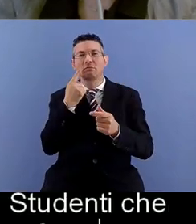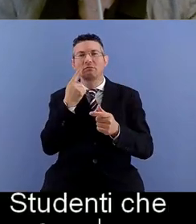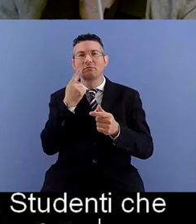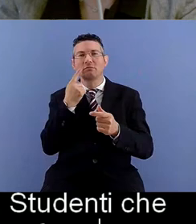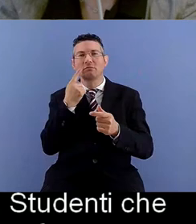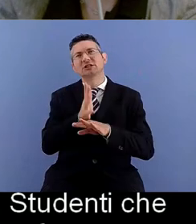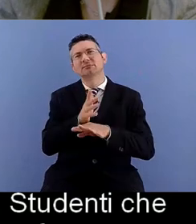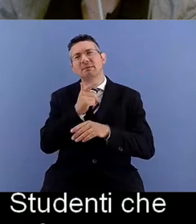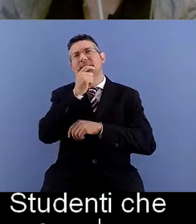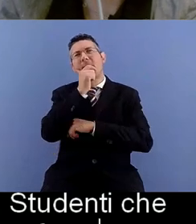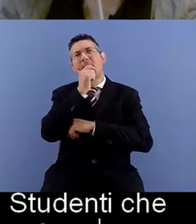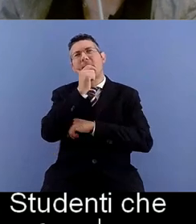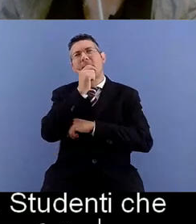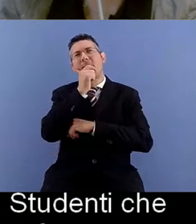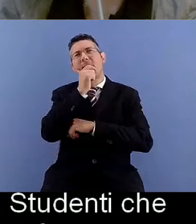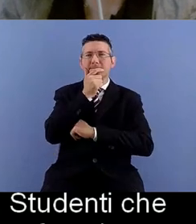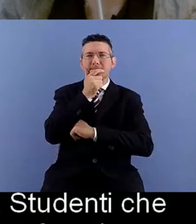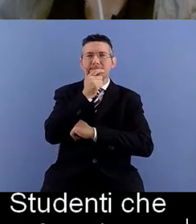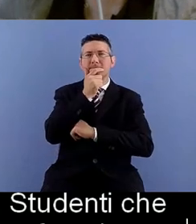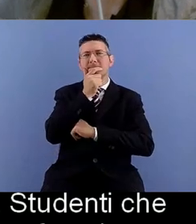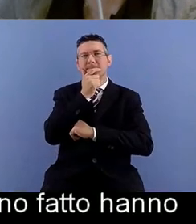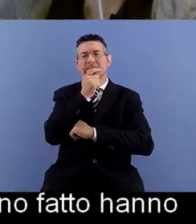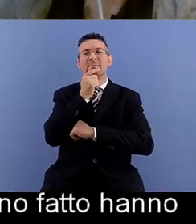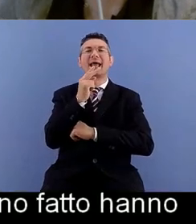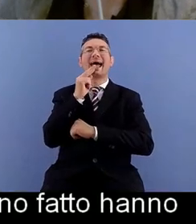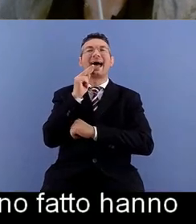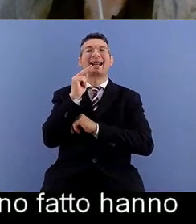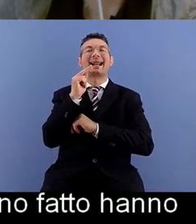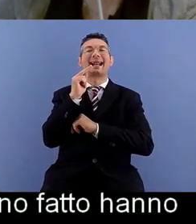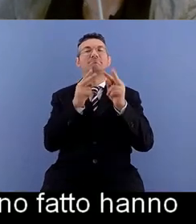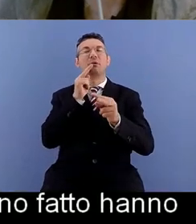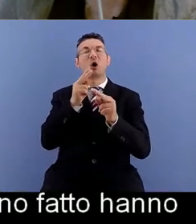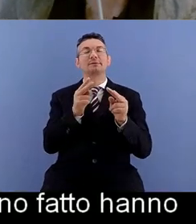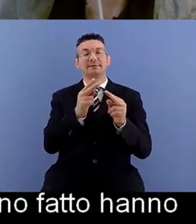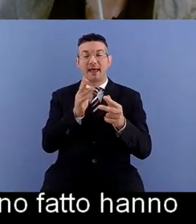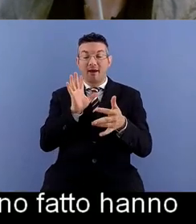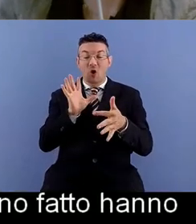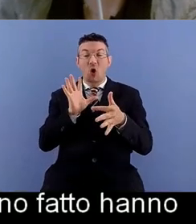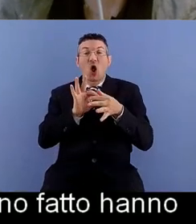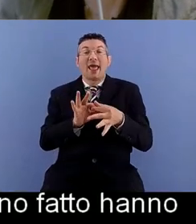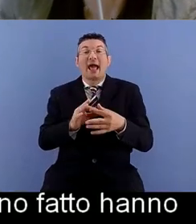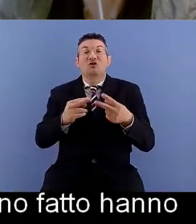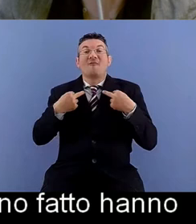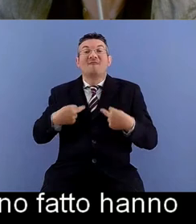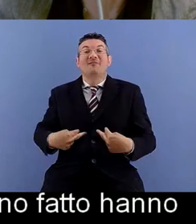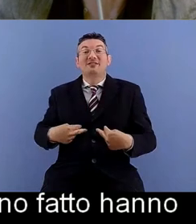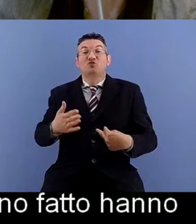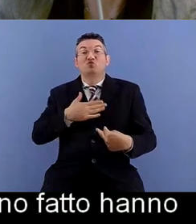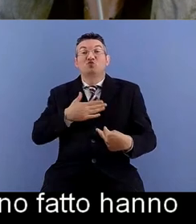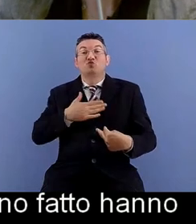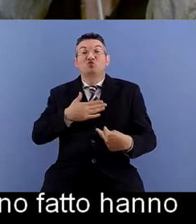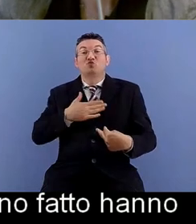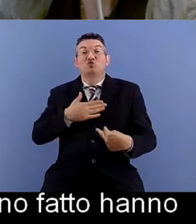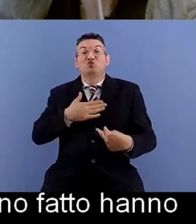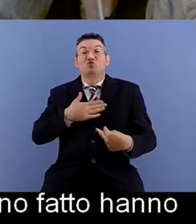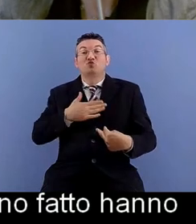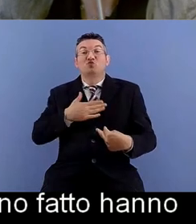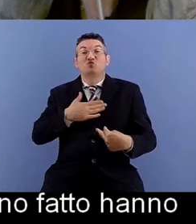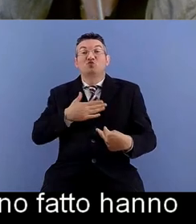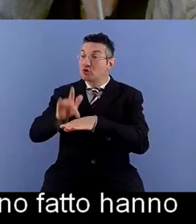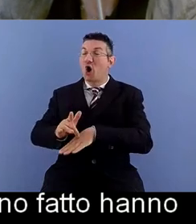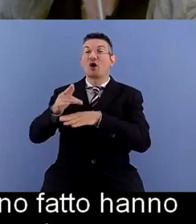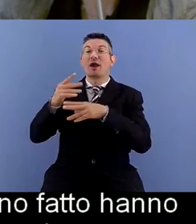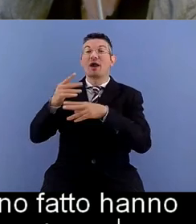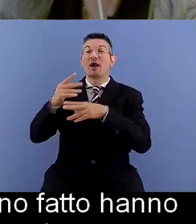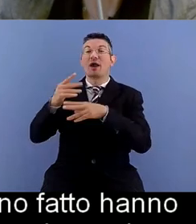diciamo hanno risposto in relazione a quello che era il loro vissuto alla propria esperienza e i